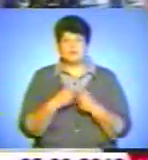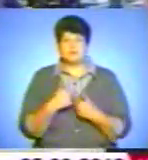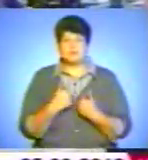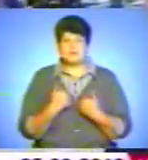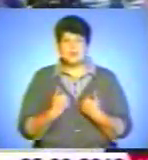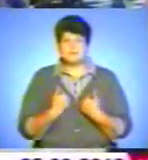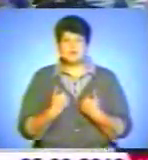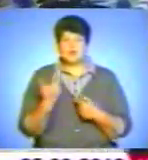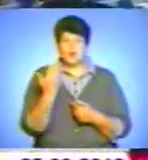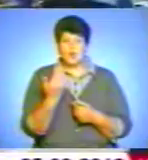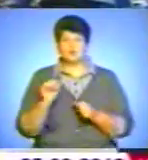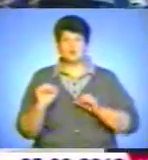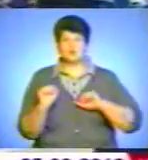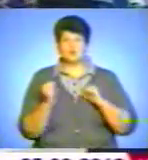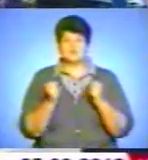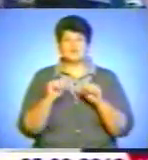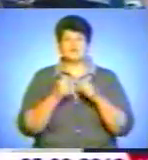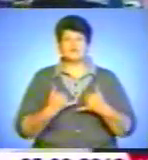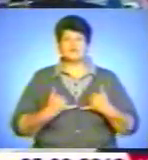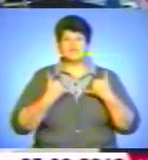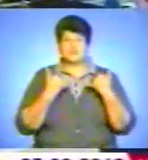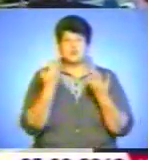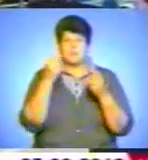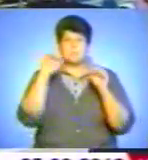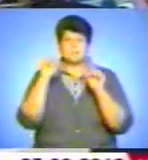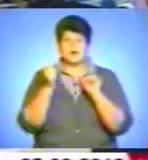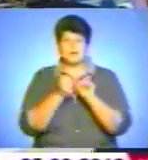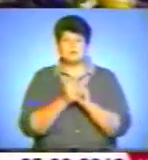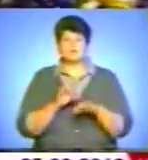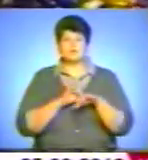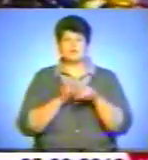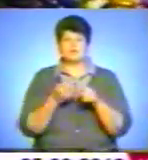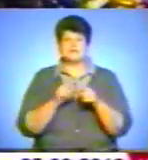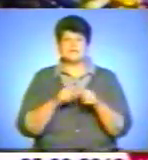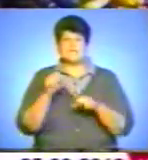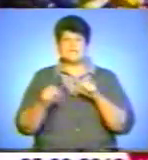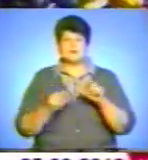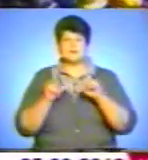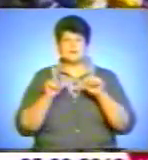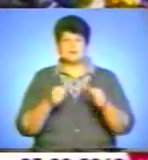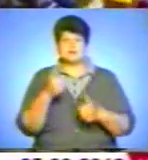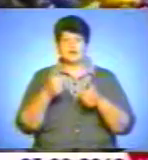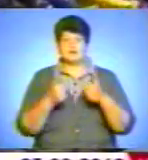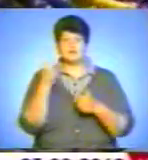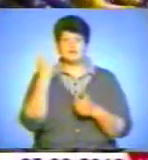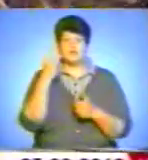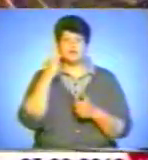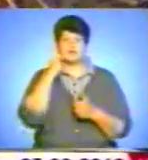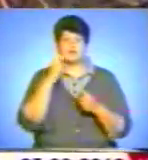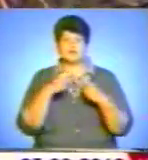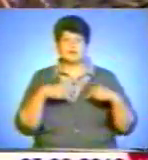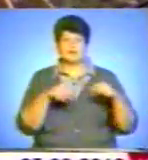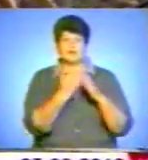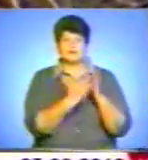І його друзі на честь його пам'яті проводять ці велоперегони. Змагалися спортсмени у двох вікових категоріях –